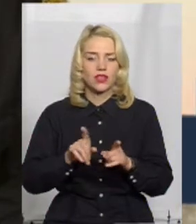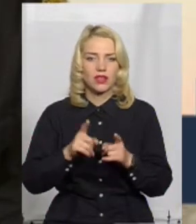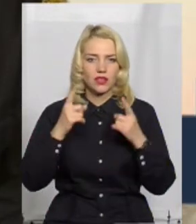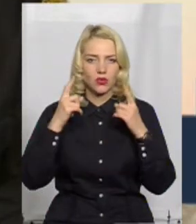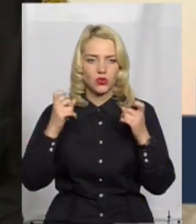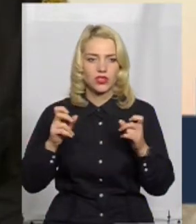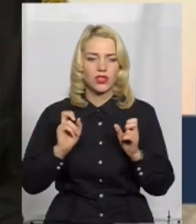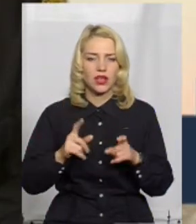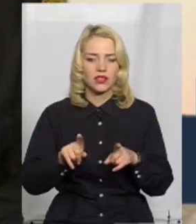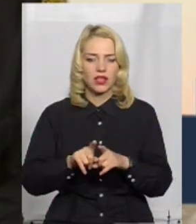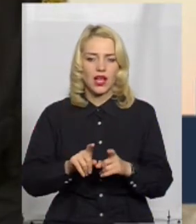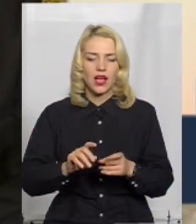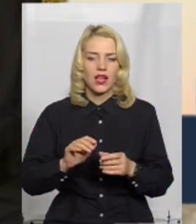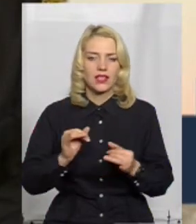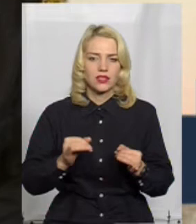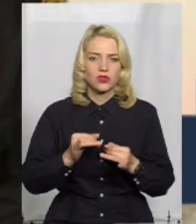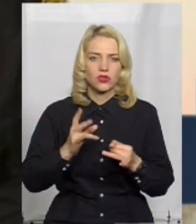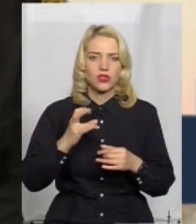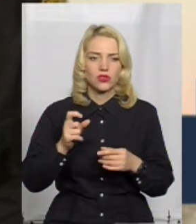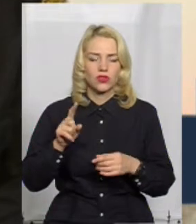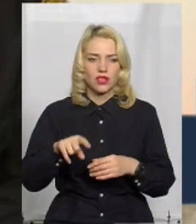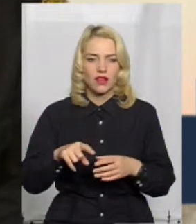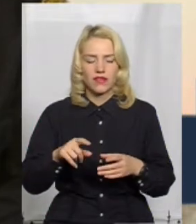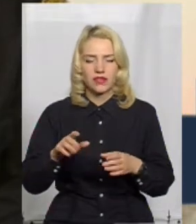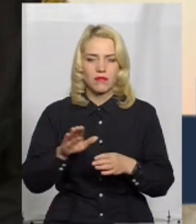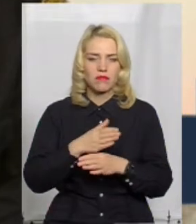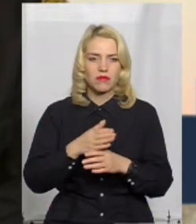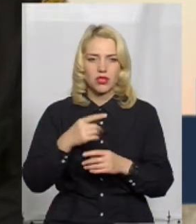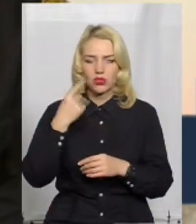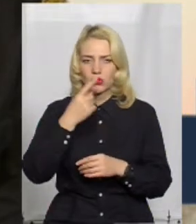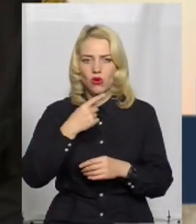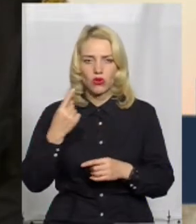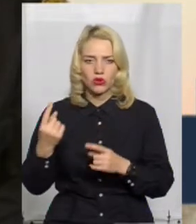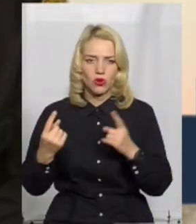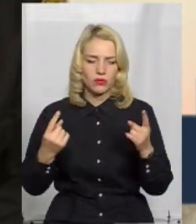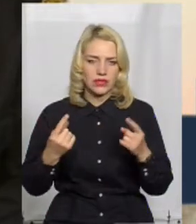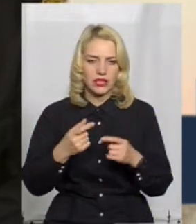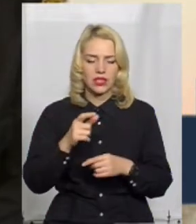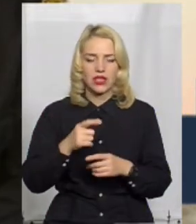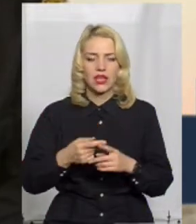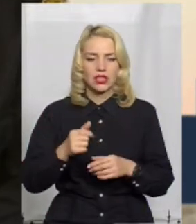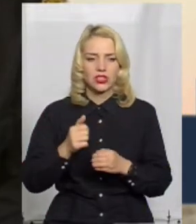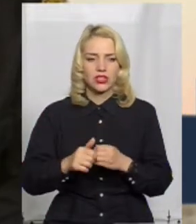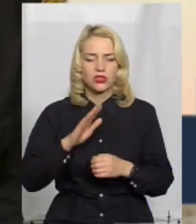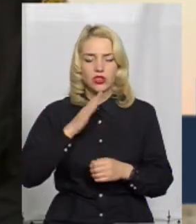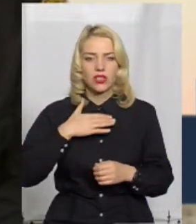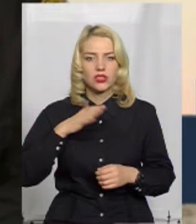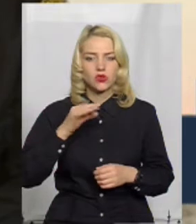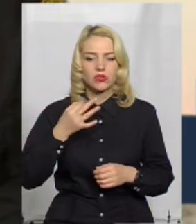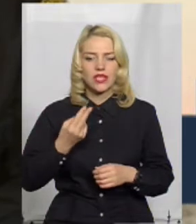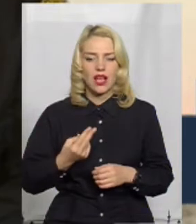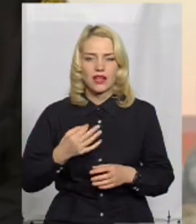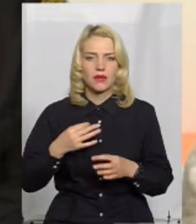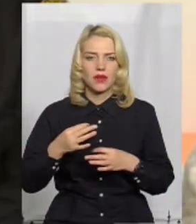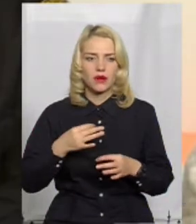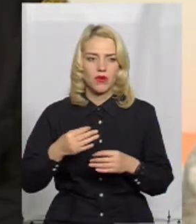як дана історія, але навіть в міжособицях досить часто випускники соціальних перемовників